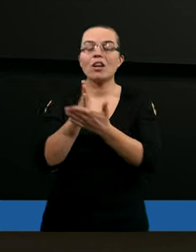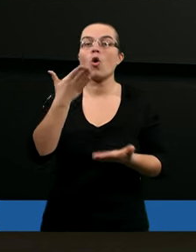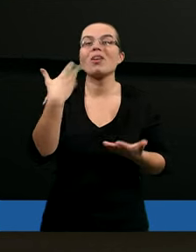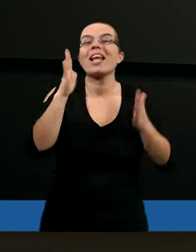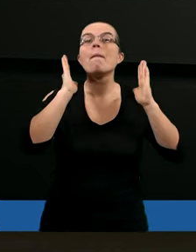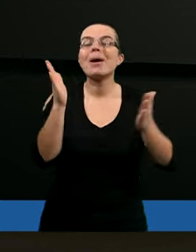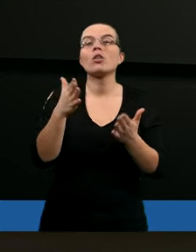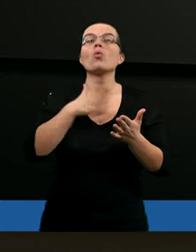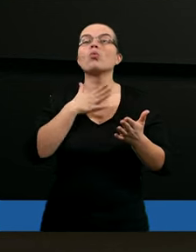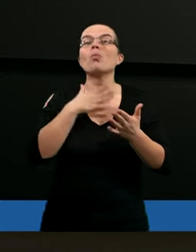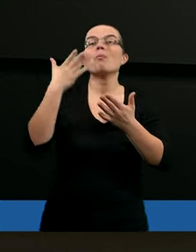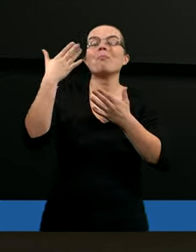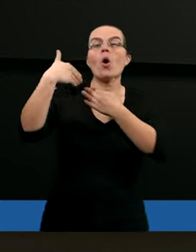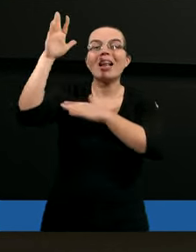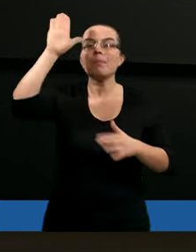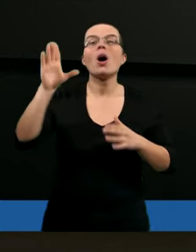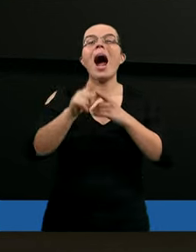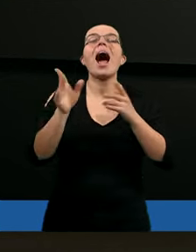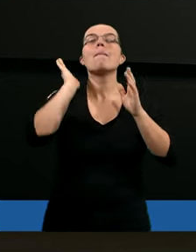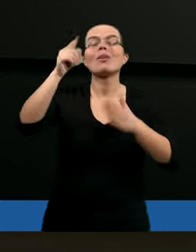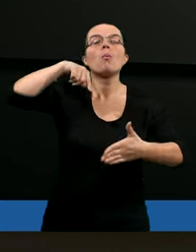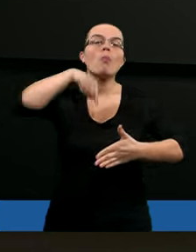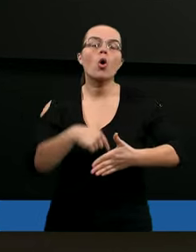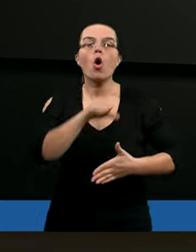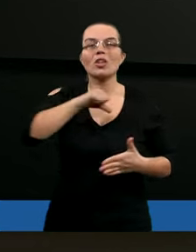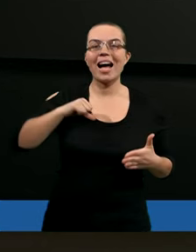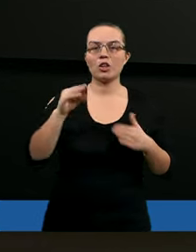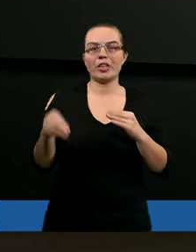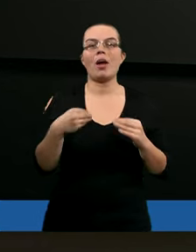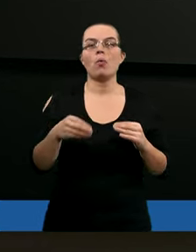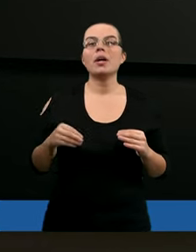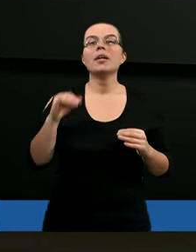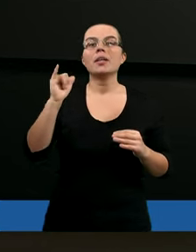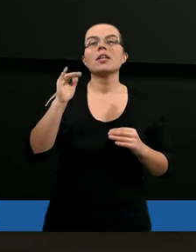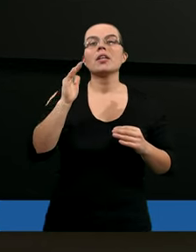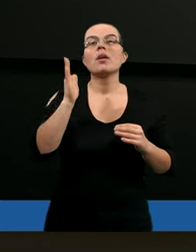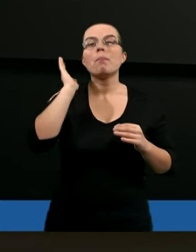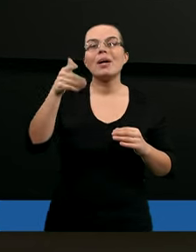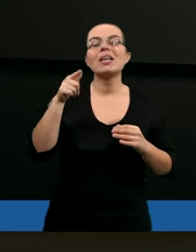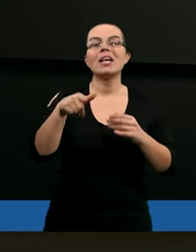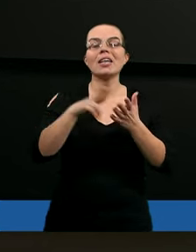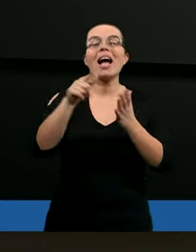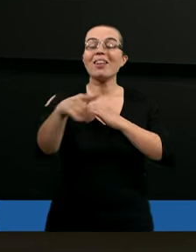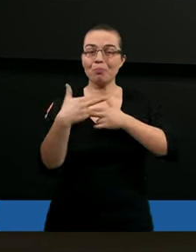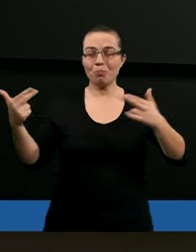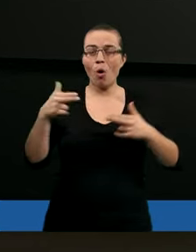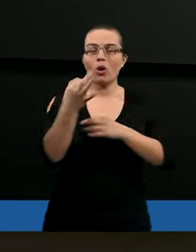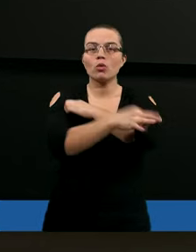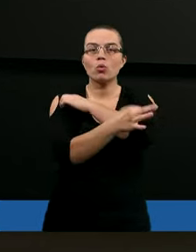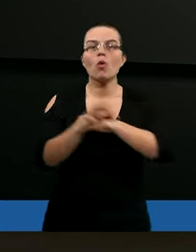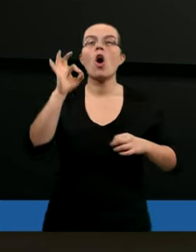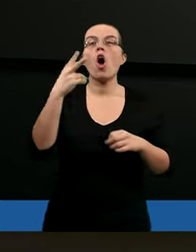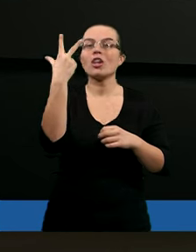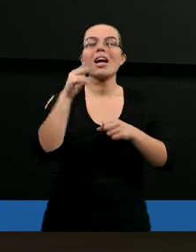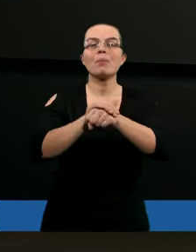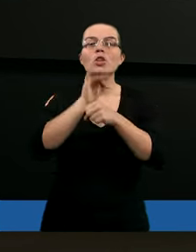ubłogosławieni tym, ale to ich wręcz pogrąży. I właśnie te dialogi, które do tej pory studiowaliśmy trzech